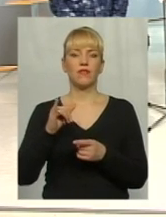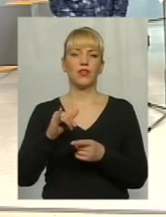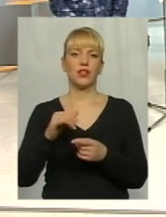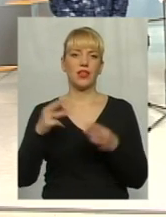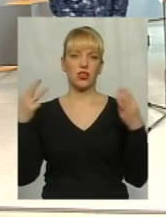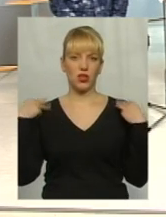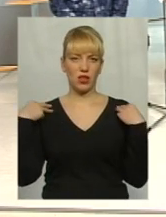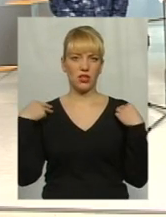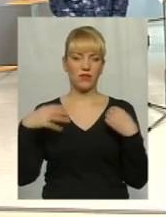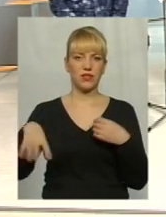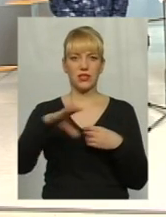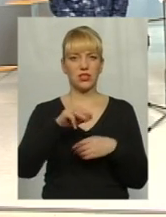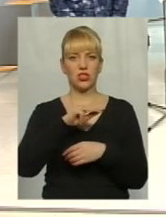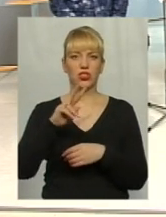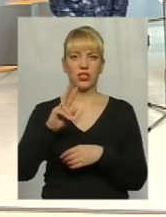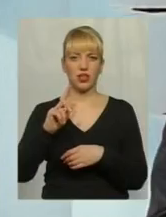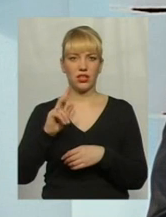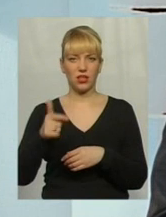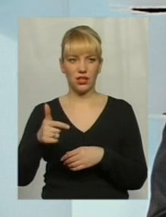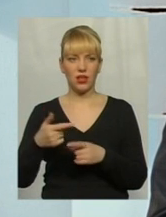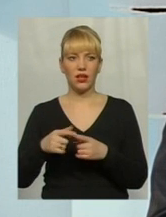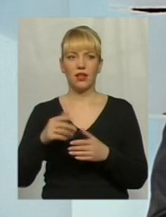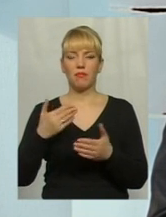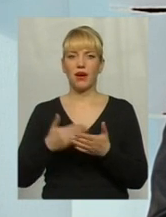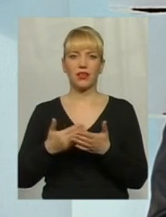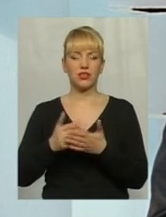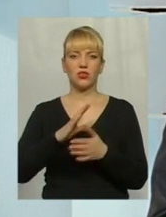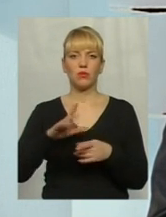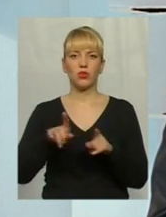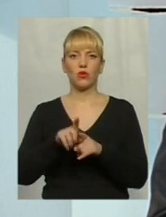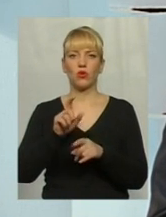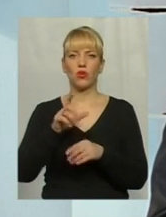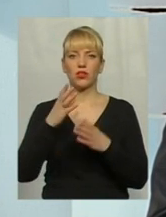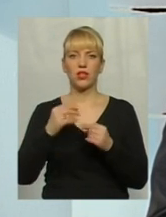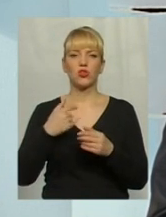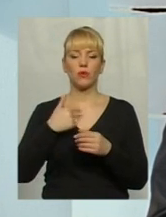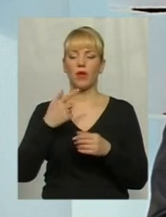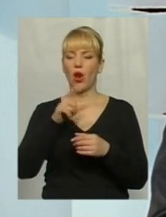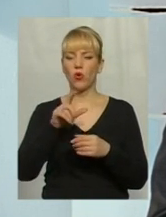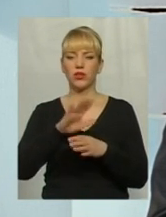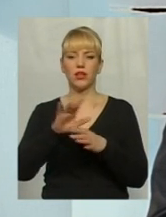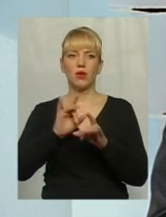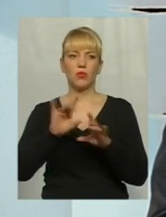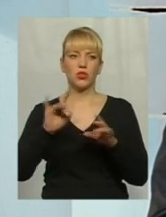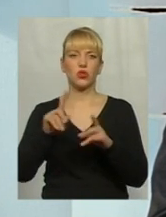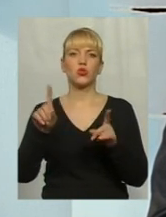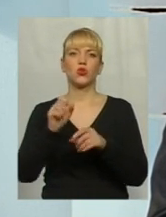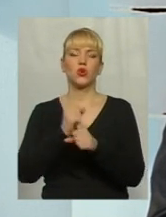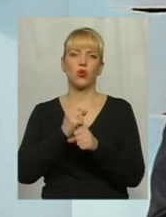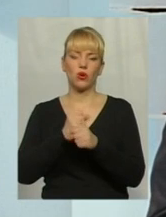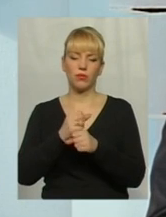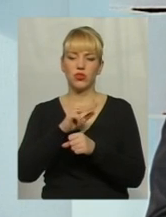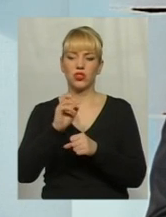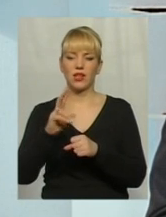практично не було такого дня, щоб я людям не розказував, що робить ЖКГ, за що повинні